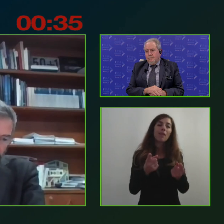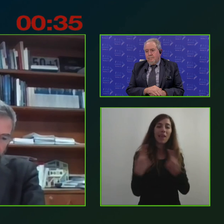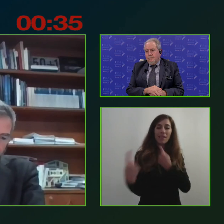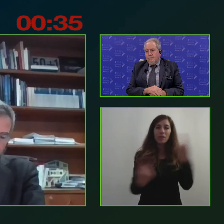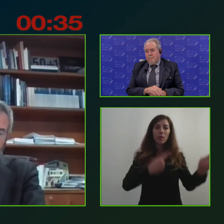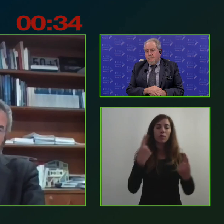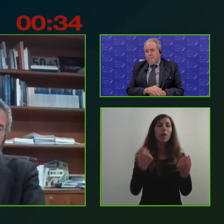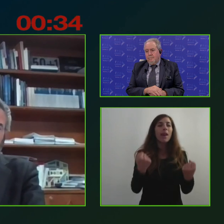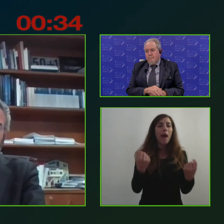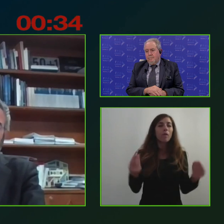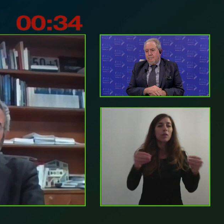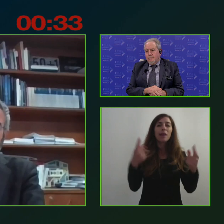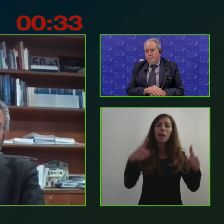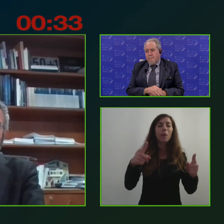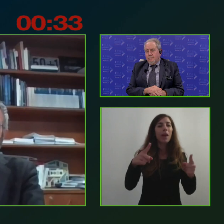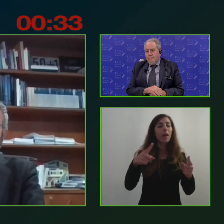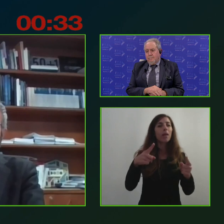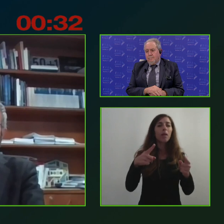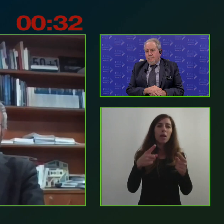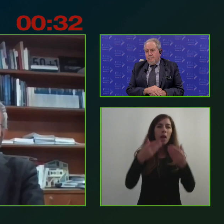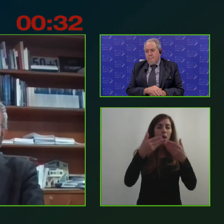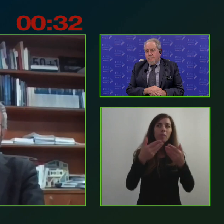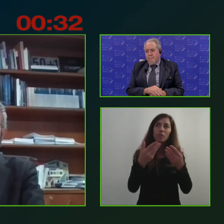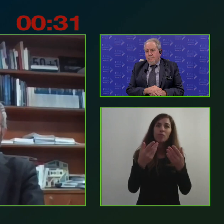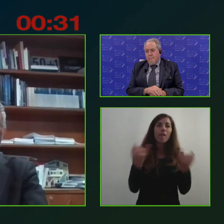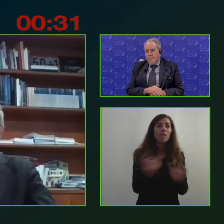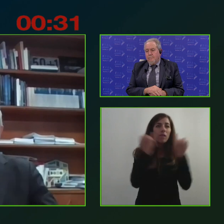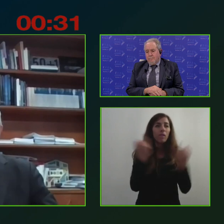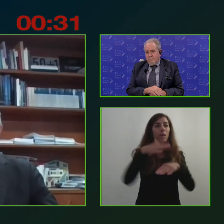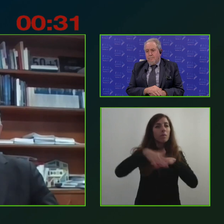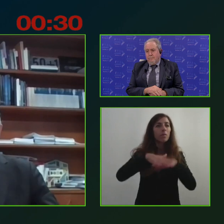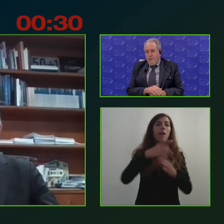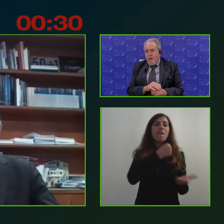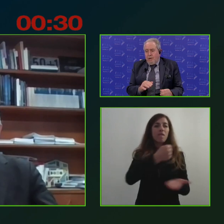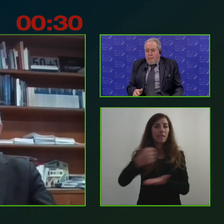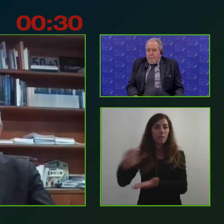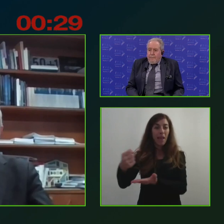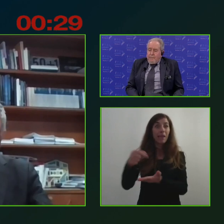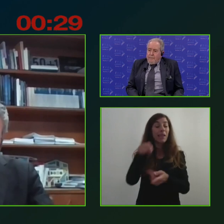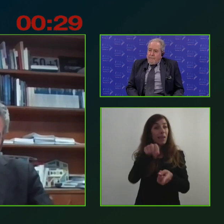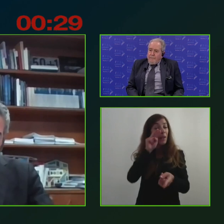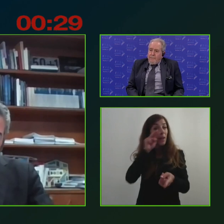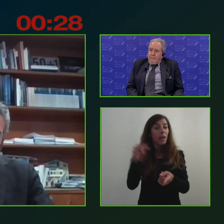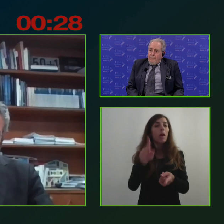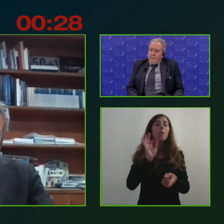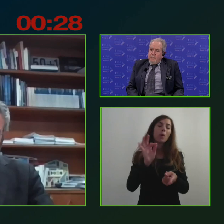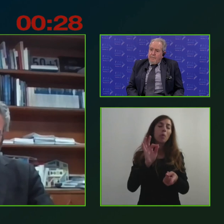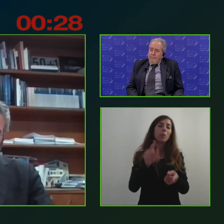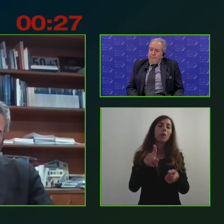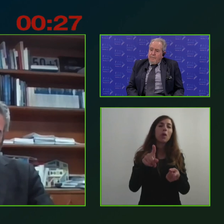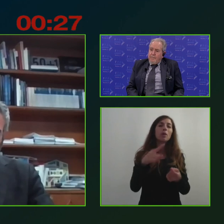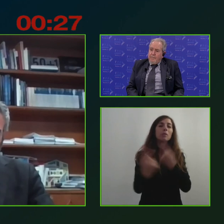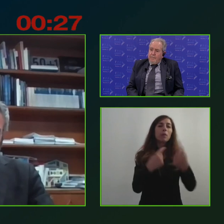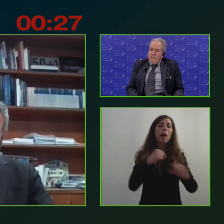favorevole agli investimenti e da questo punto di vista la rigenerazione amministrativa diventa uno degli elementi chiave di